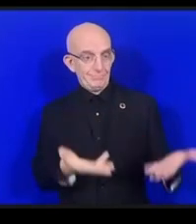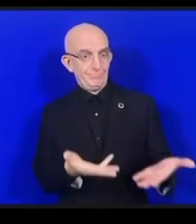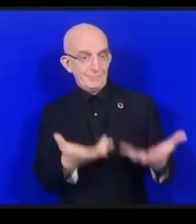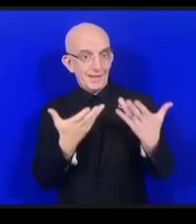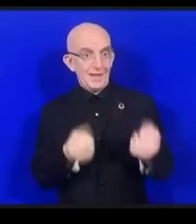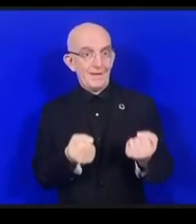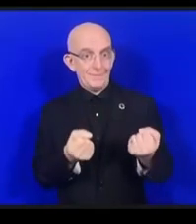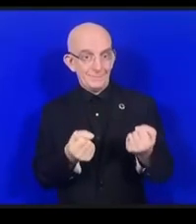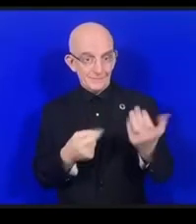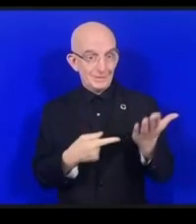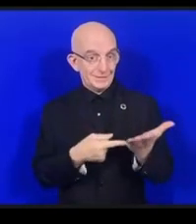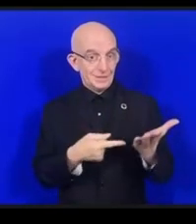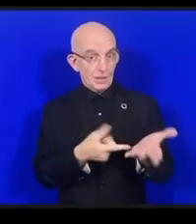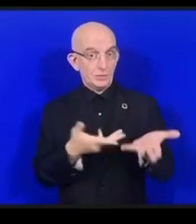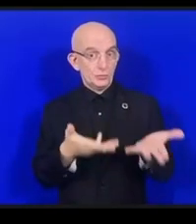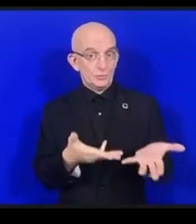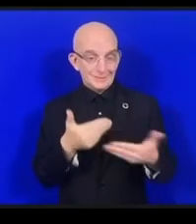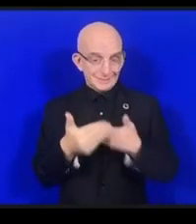自分たちの